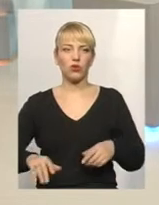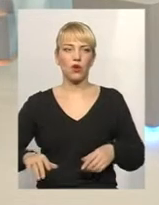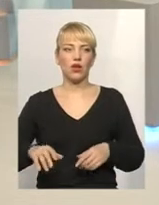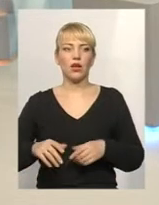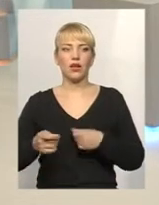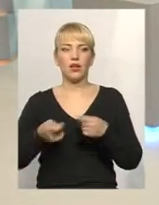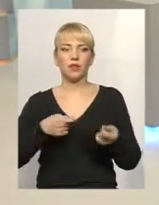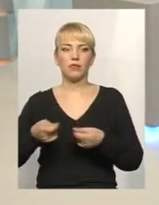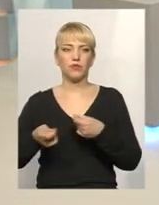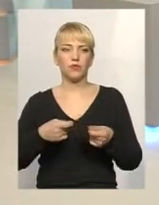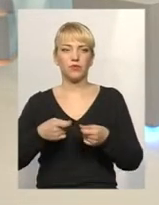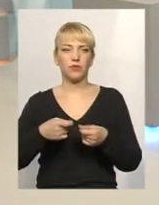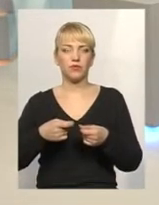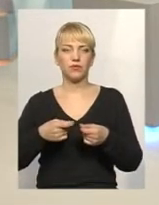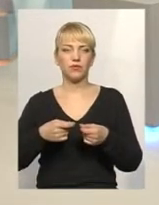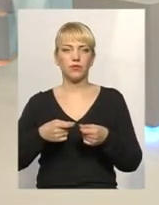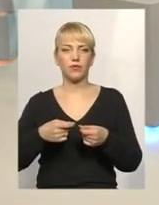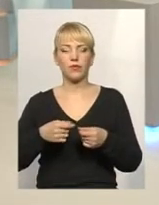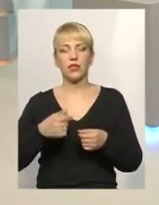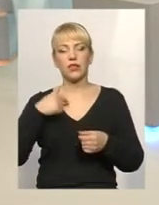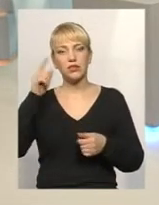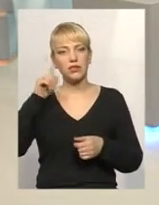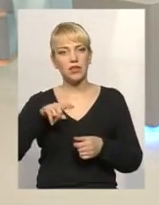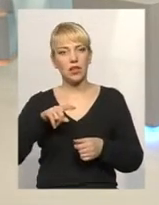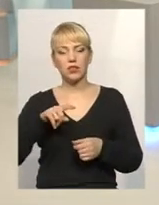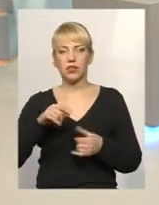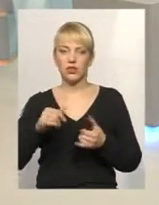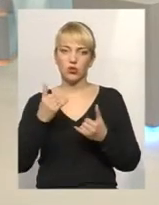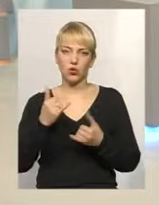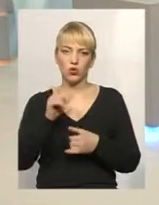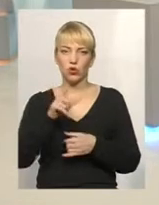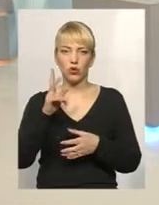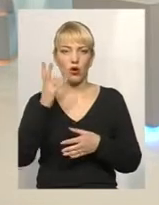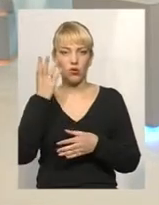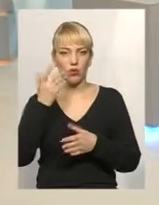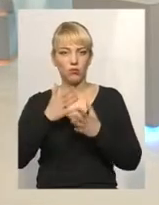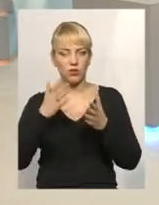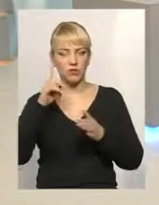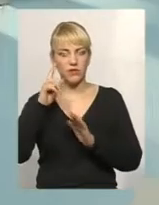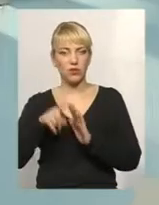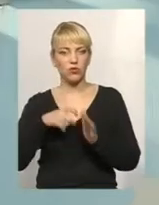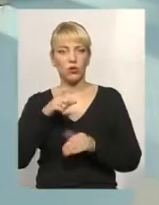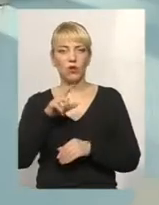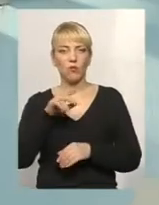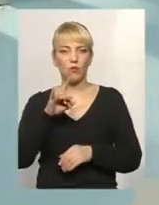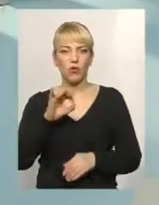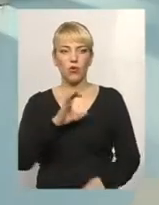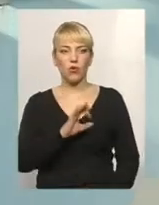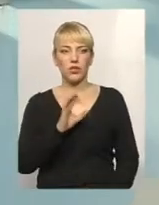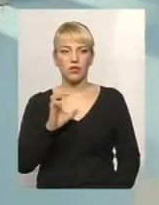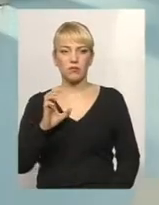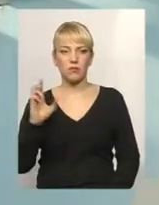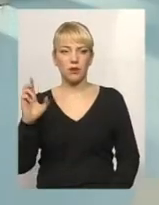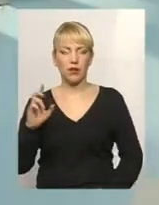послуг. Чи Ви знаєте, не стільки. Сьогодні люди, коли більше, взнають про ОСББ, що вони мають самі керувати